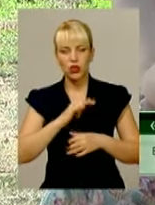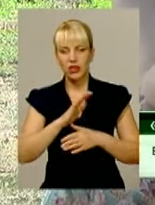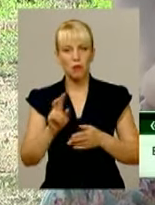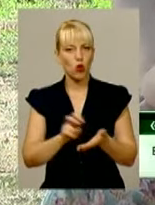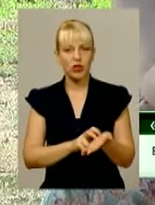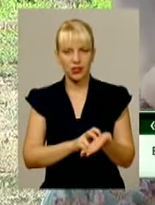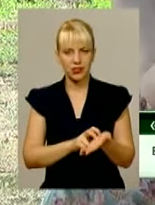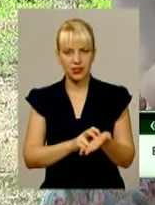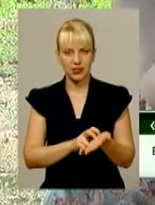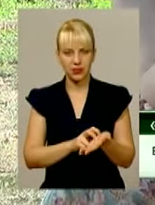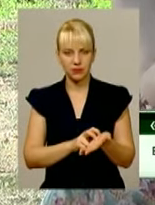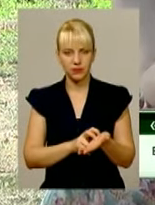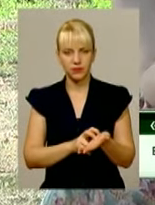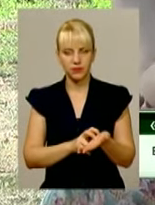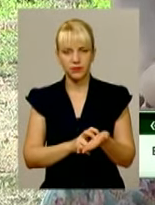найголовніше.